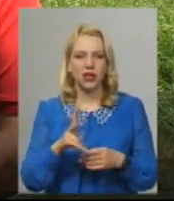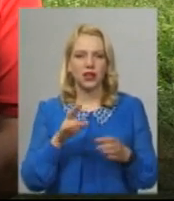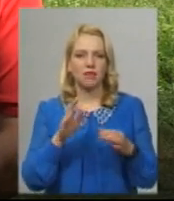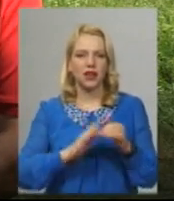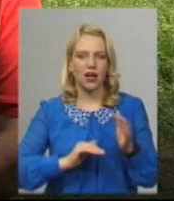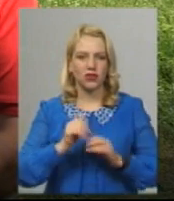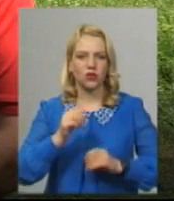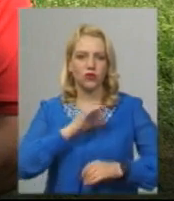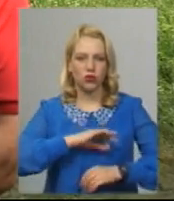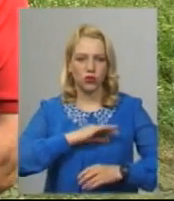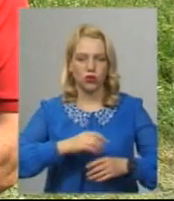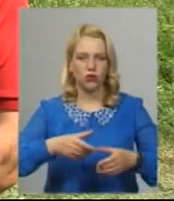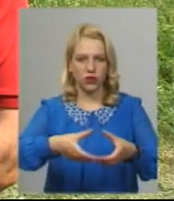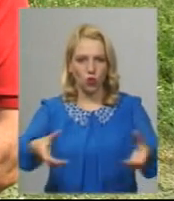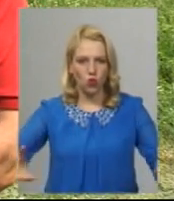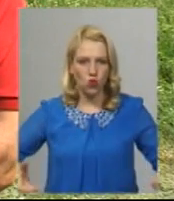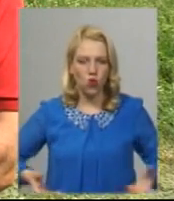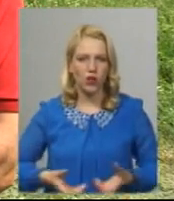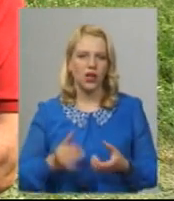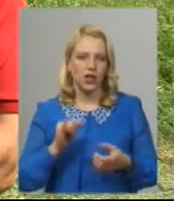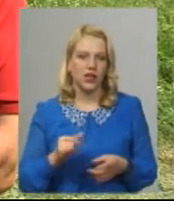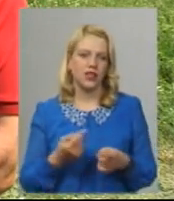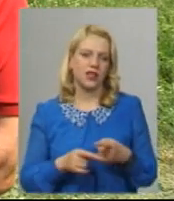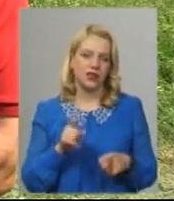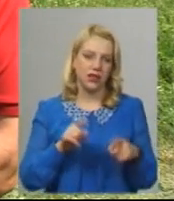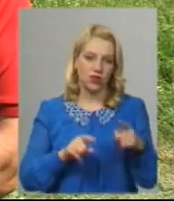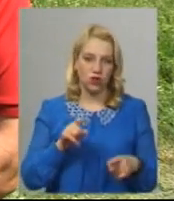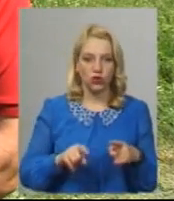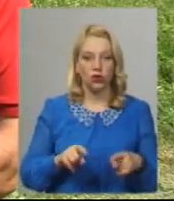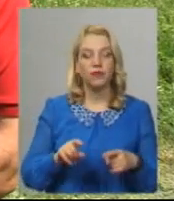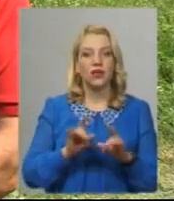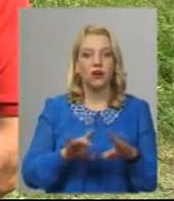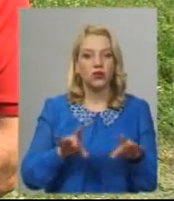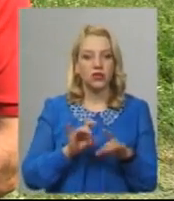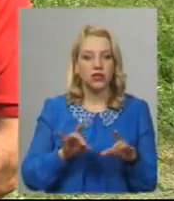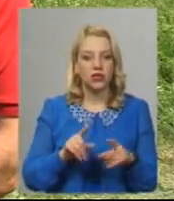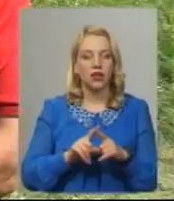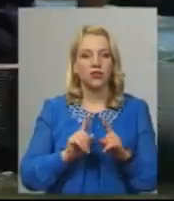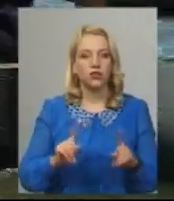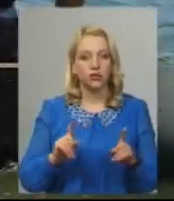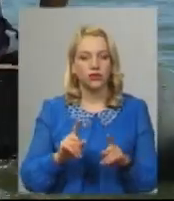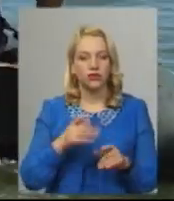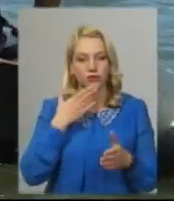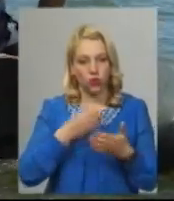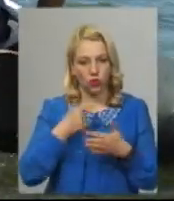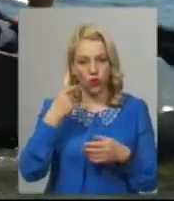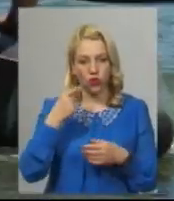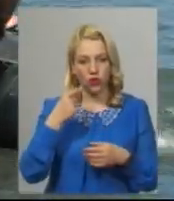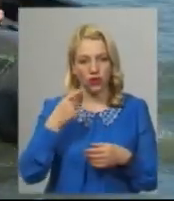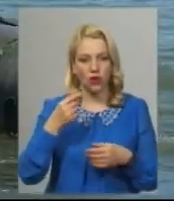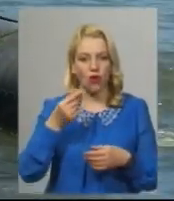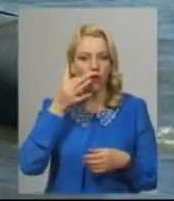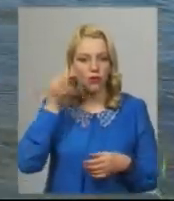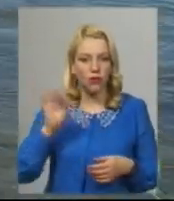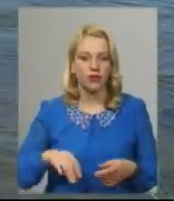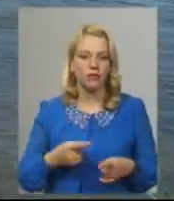використовувати круги І дещо розказали з особистого опиту Вадим Шевчук, начальник караулу